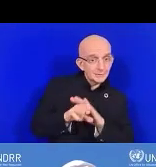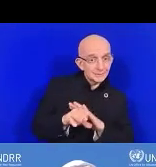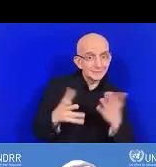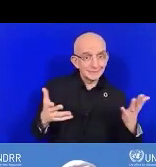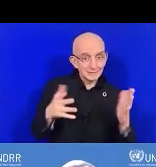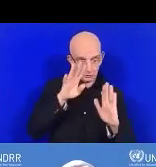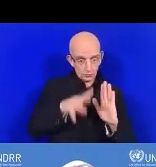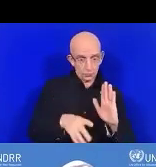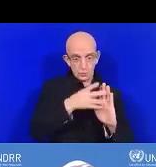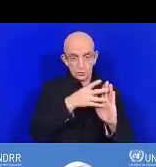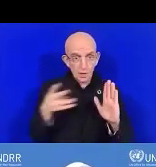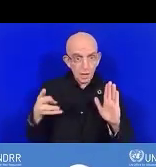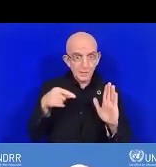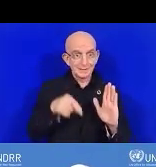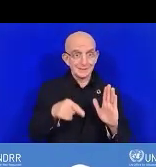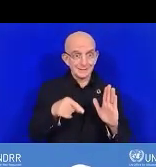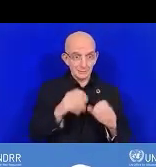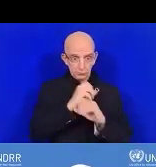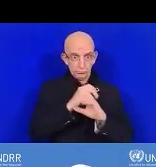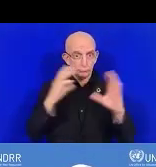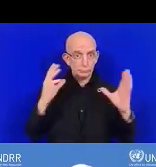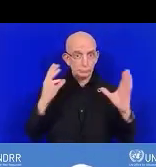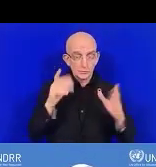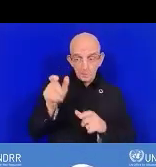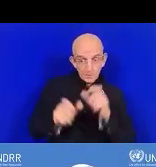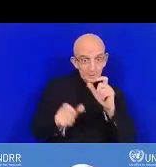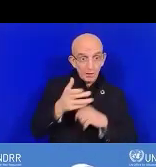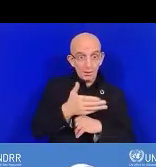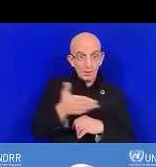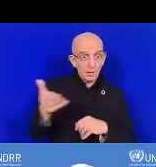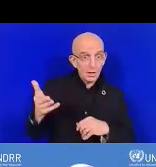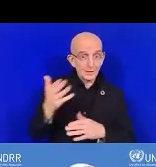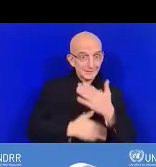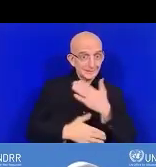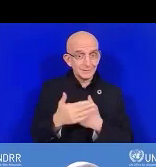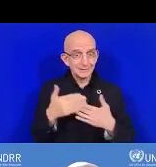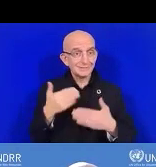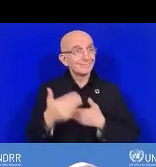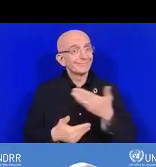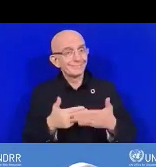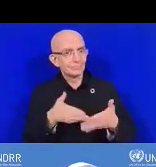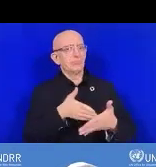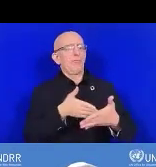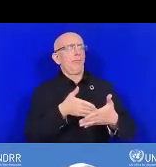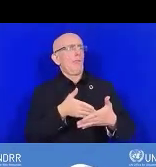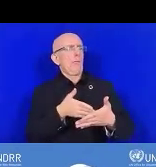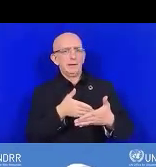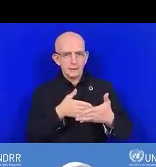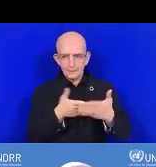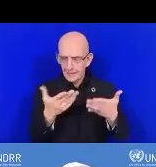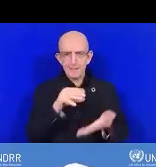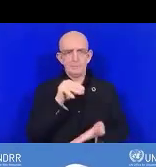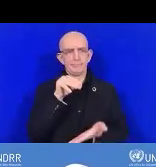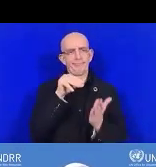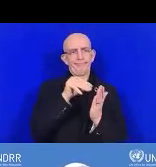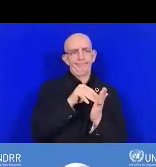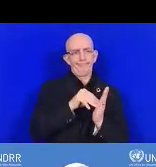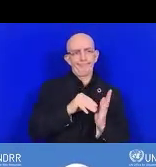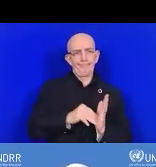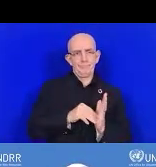les personnes handicapées sont confrontées. Ça veut dire que les autorités